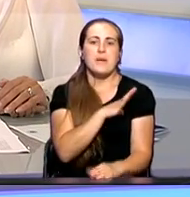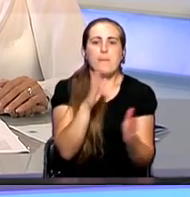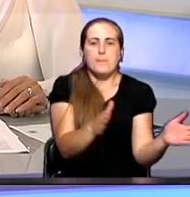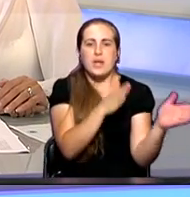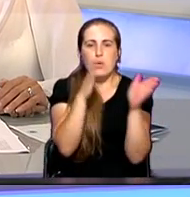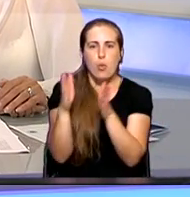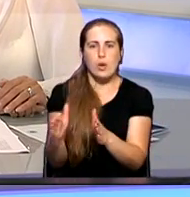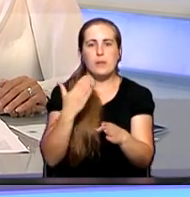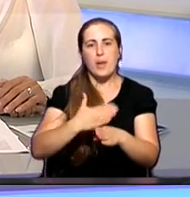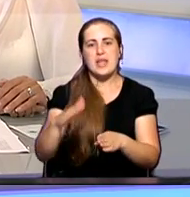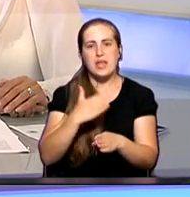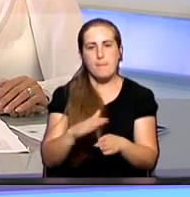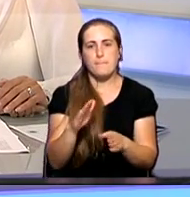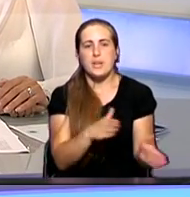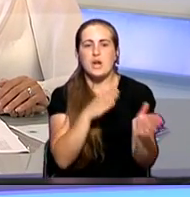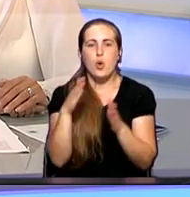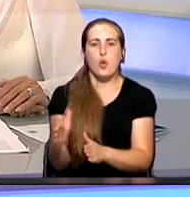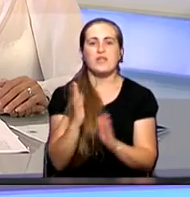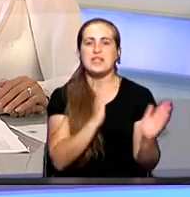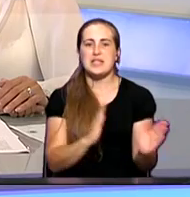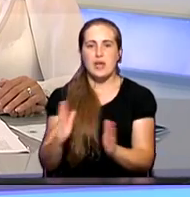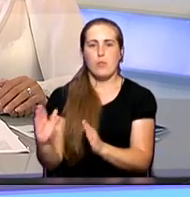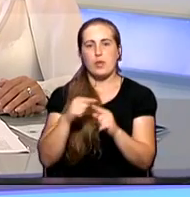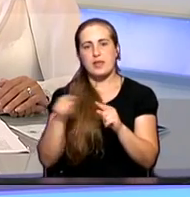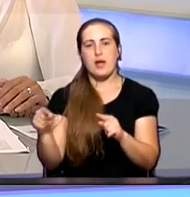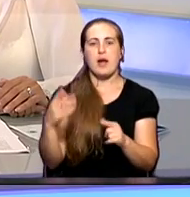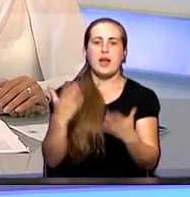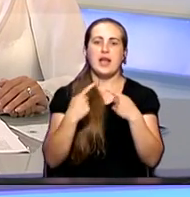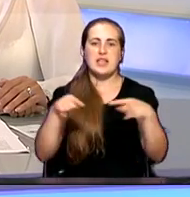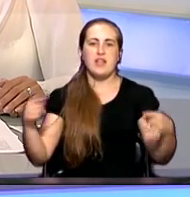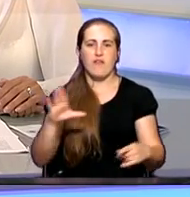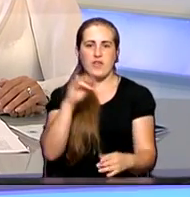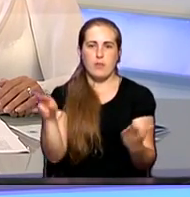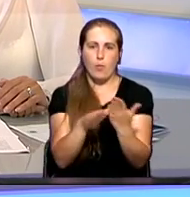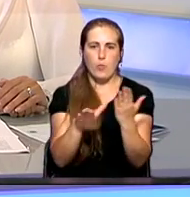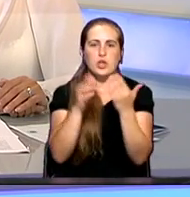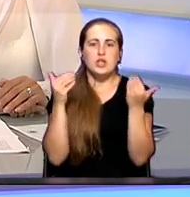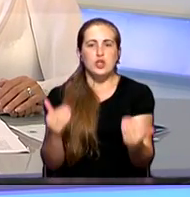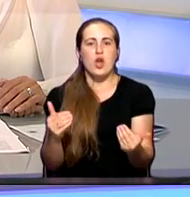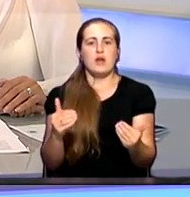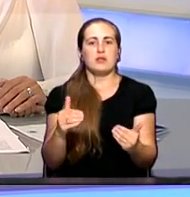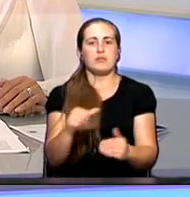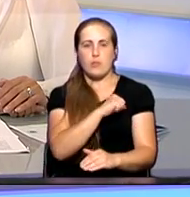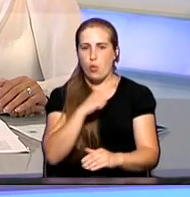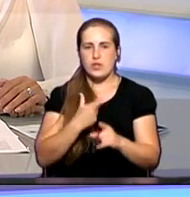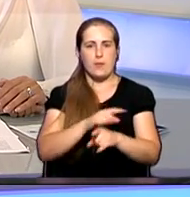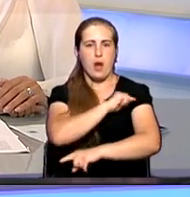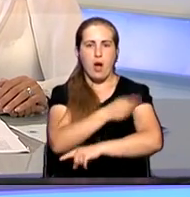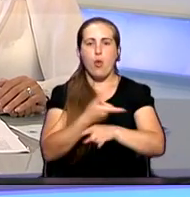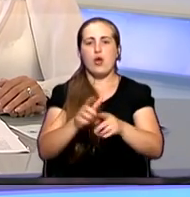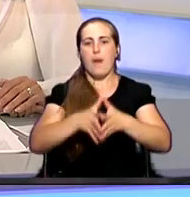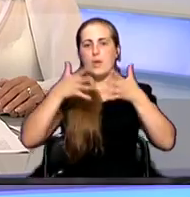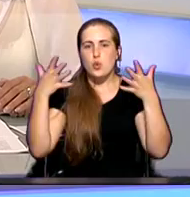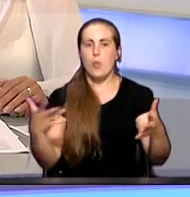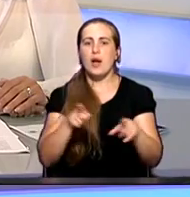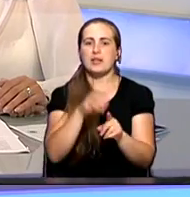Был поэтапный переход в систему тех или иных видов помощи. Сейчас она максимально объемная. Как